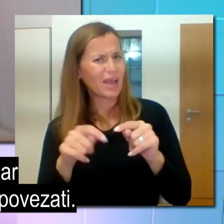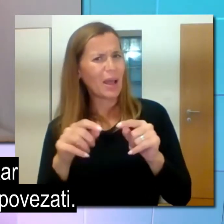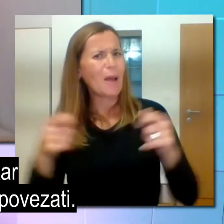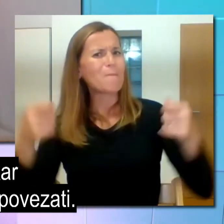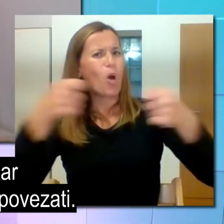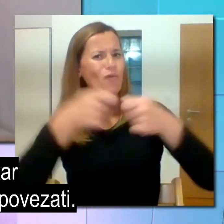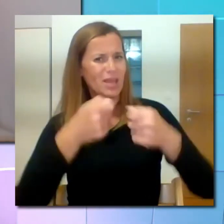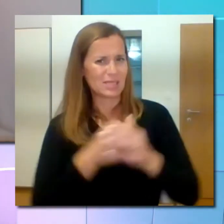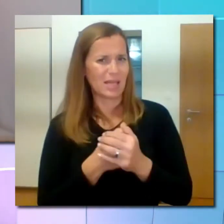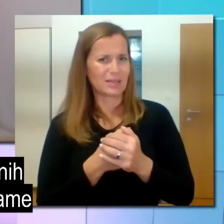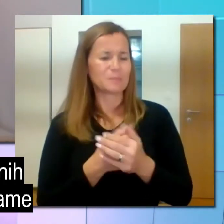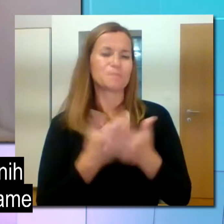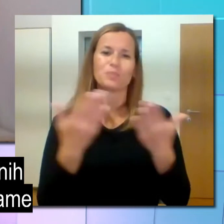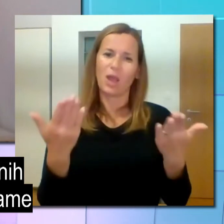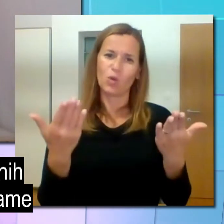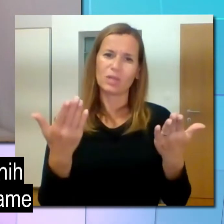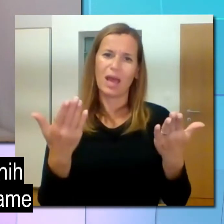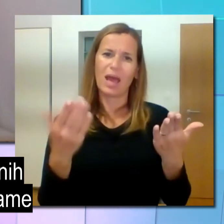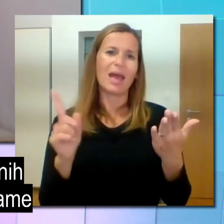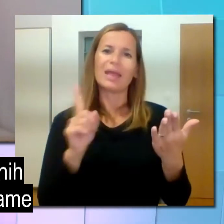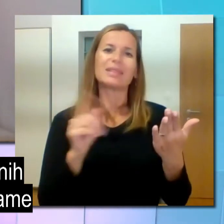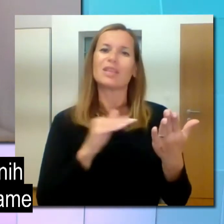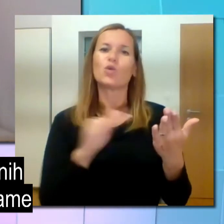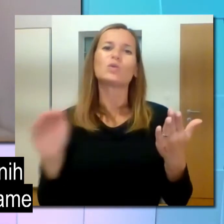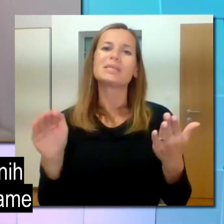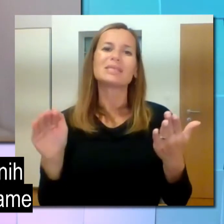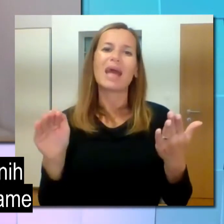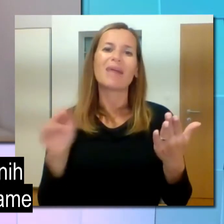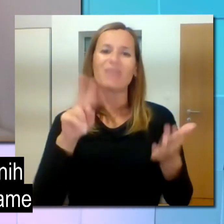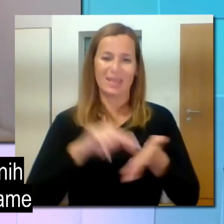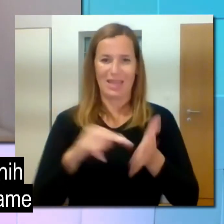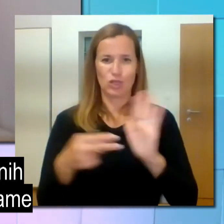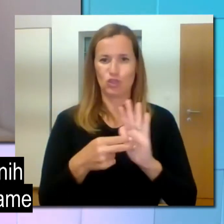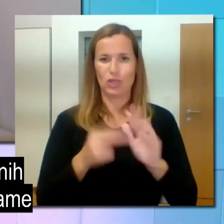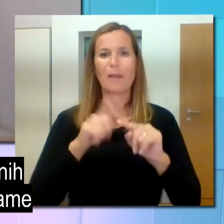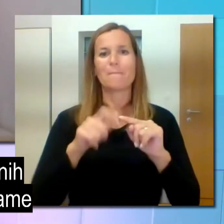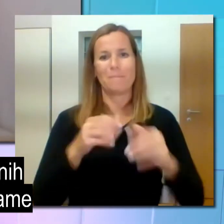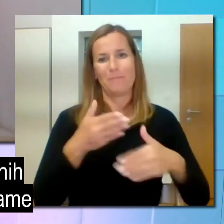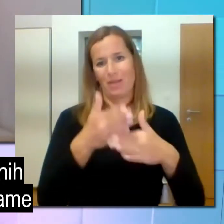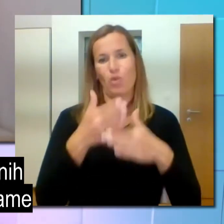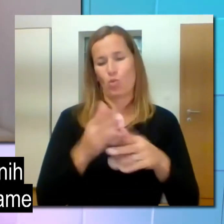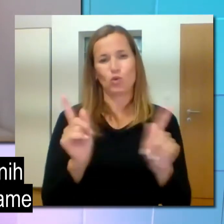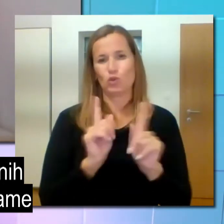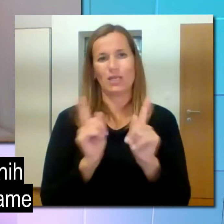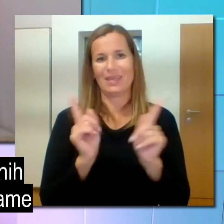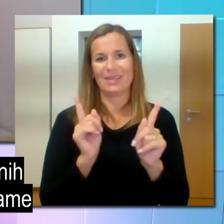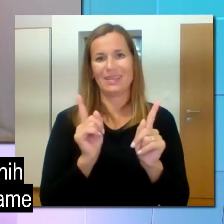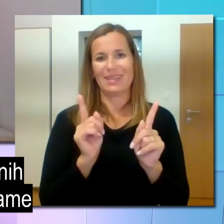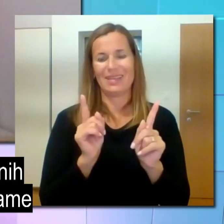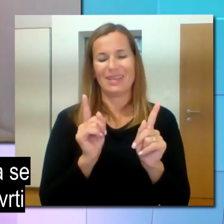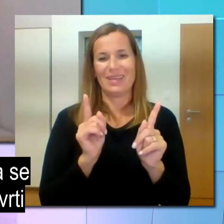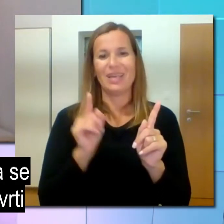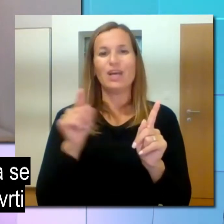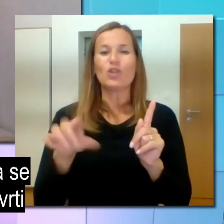povezati. Tako da ni vse, bom rekla, v tehničnih pripomočkih, ker ti to